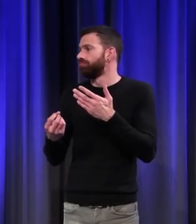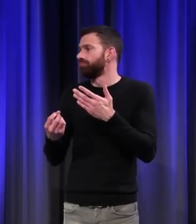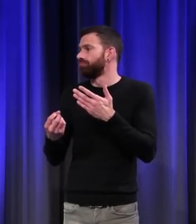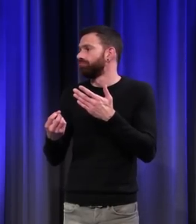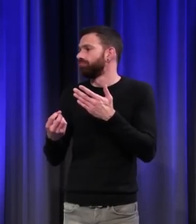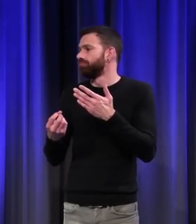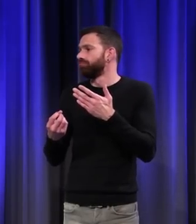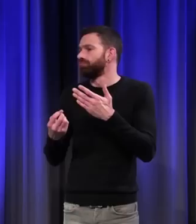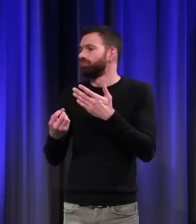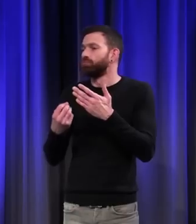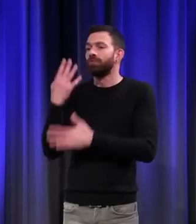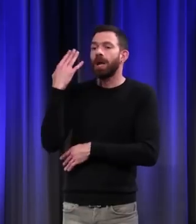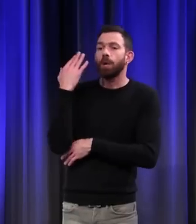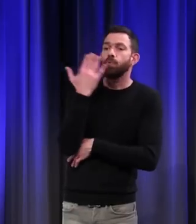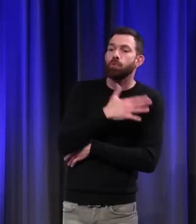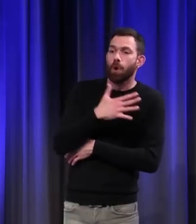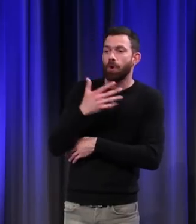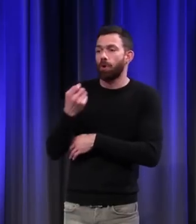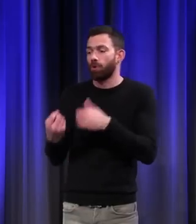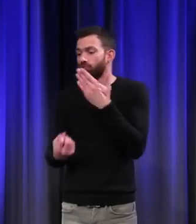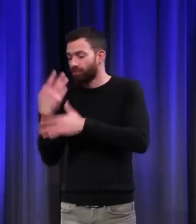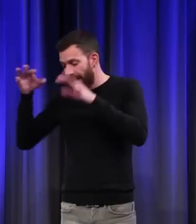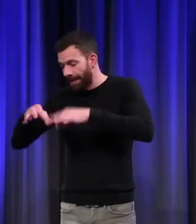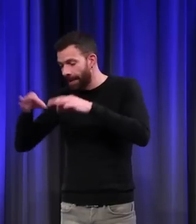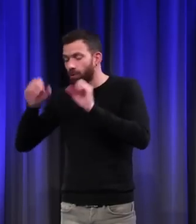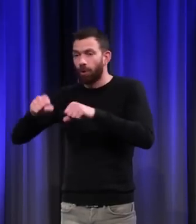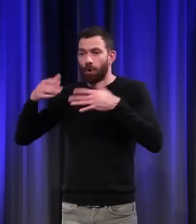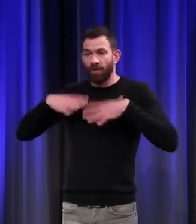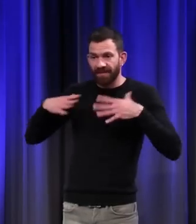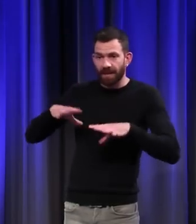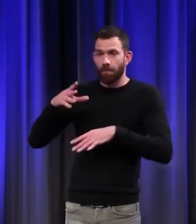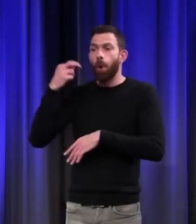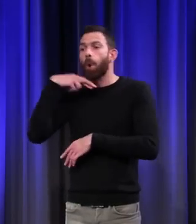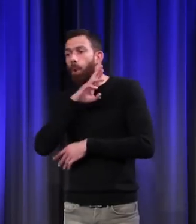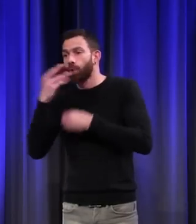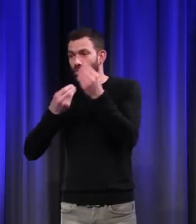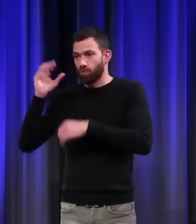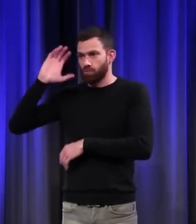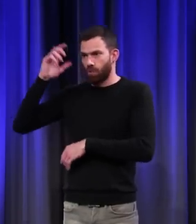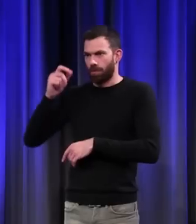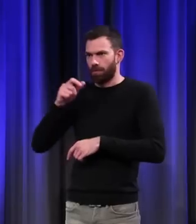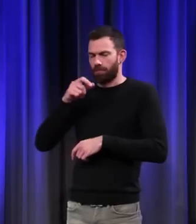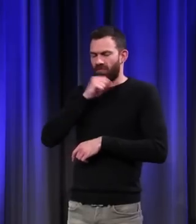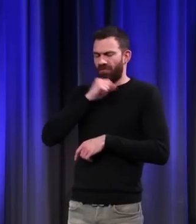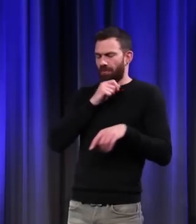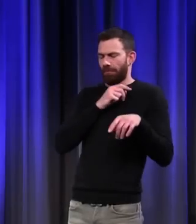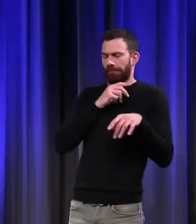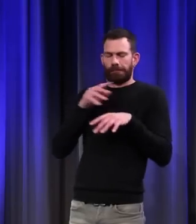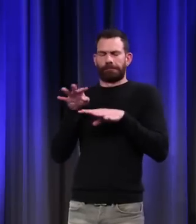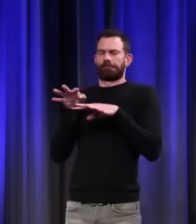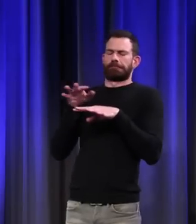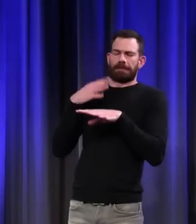des colorants nouveaux permettent de teindre en rose et en orangé. Ça semble abominable, ces tons nouveaux.